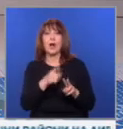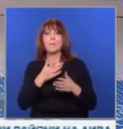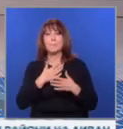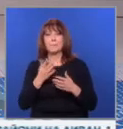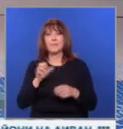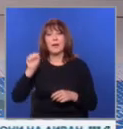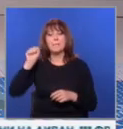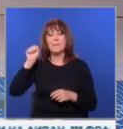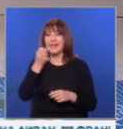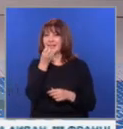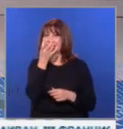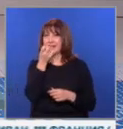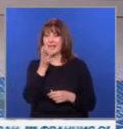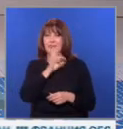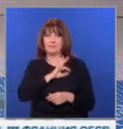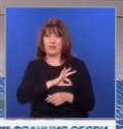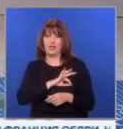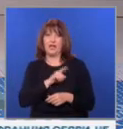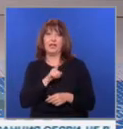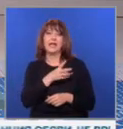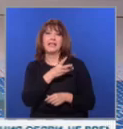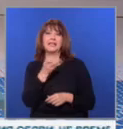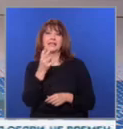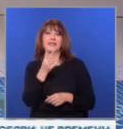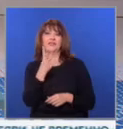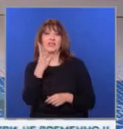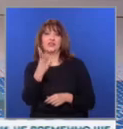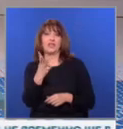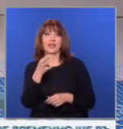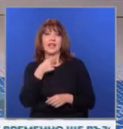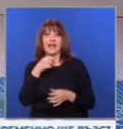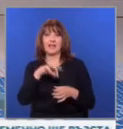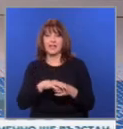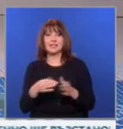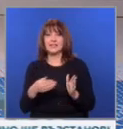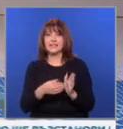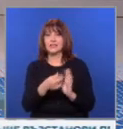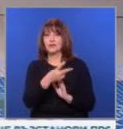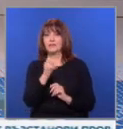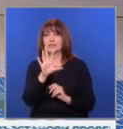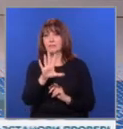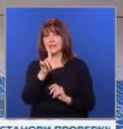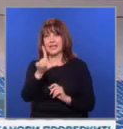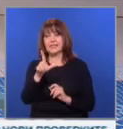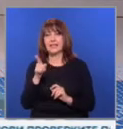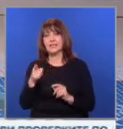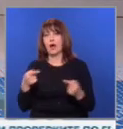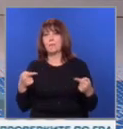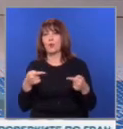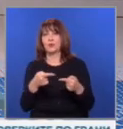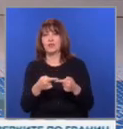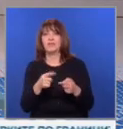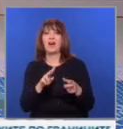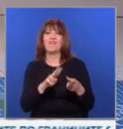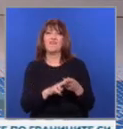Зелените спечели частичните местни избори той получи 324 гласа срещу 257 за опонента му Ваня